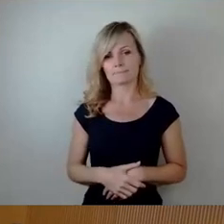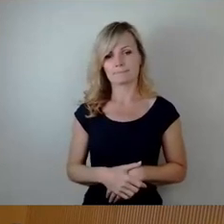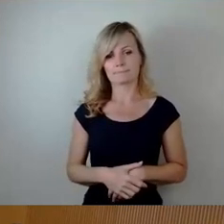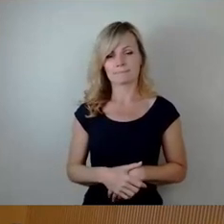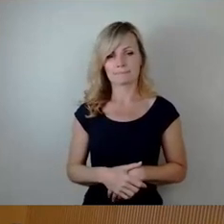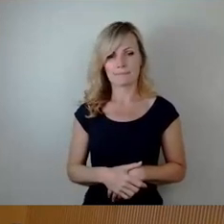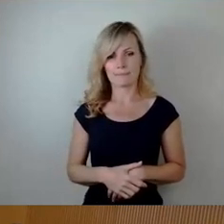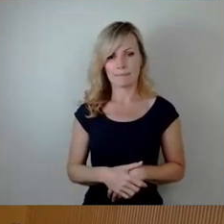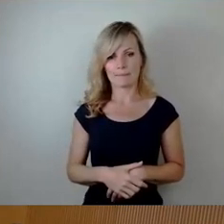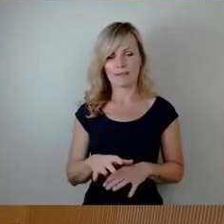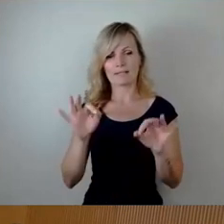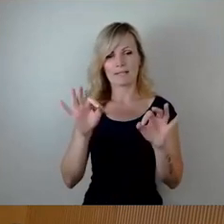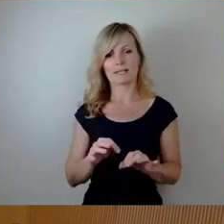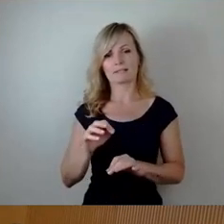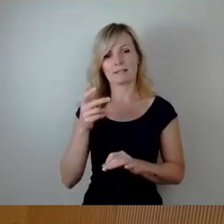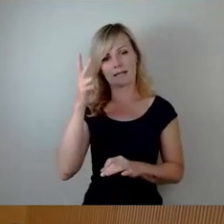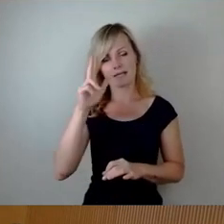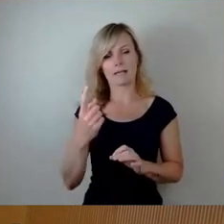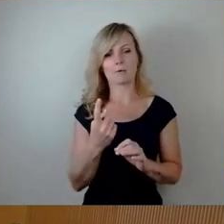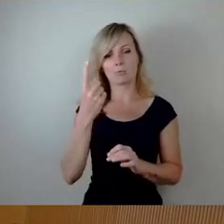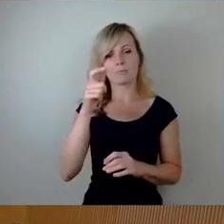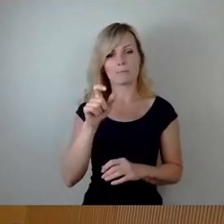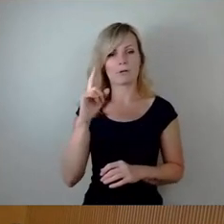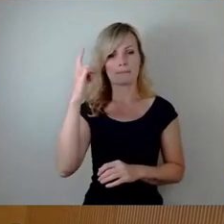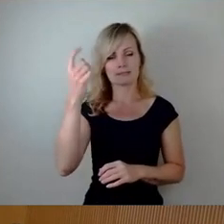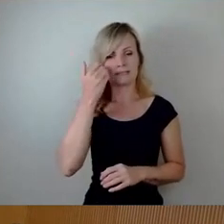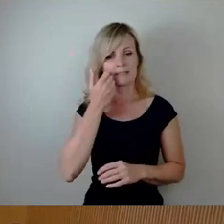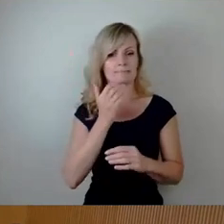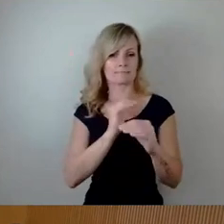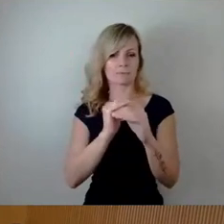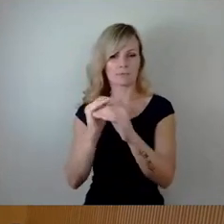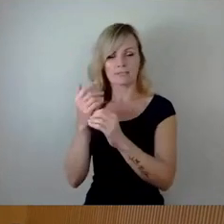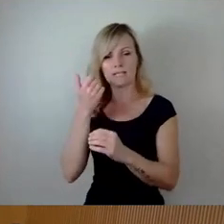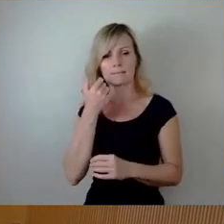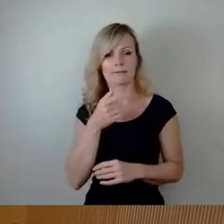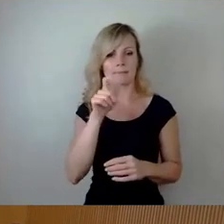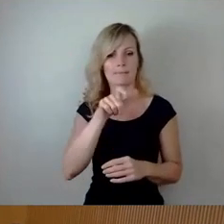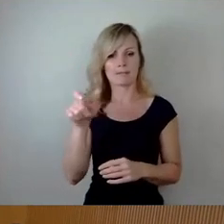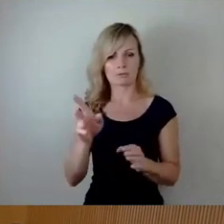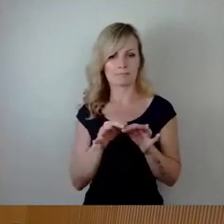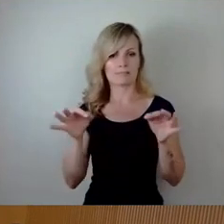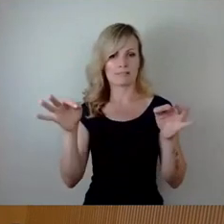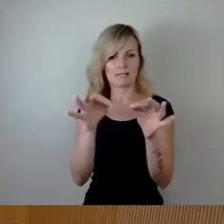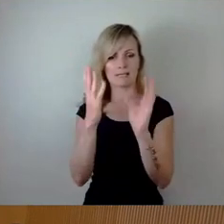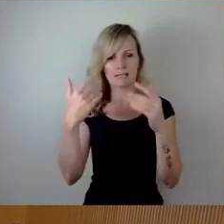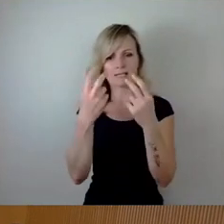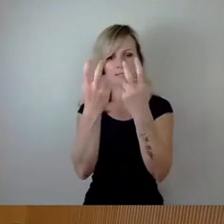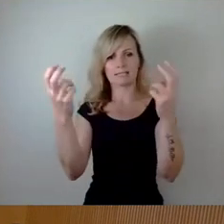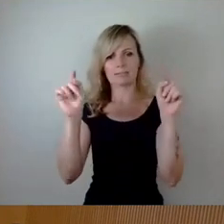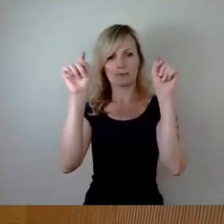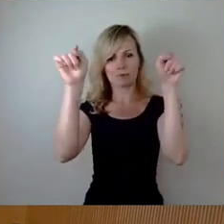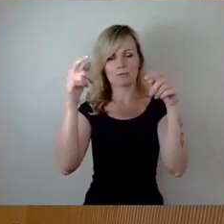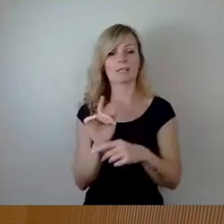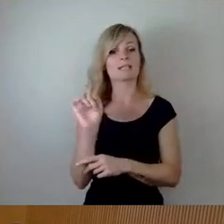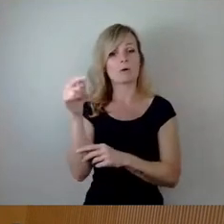Sehr geehrter Herr Oberbürgermeister, liebe Kollegen und Kollegen, liebe Menschen im Saal, auf der Tribüne und draußen im